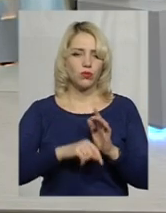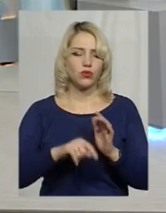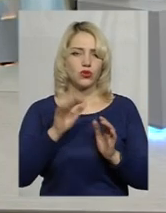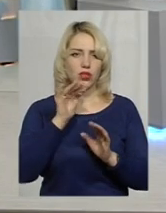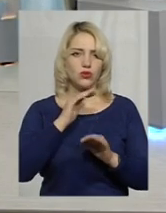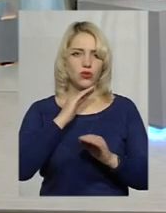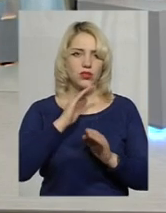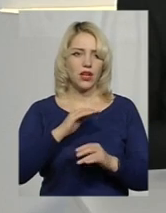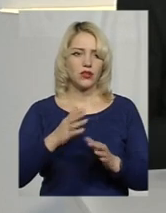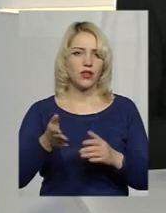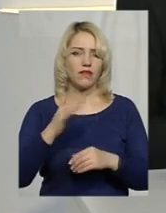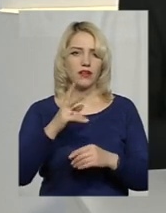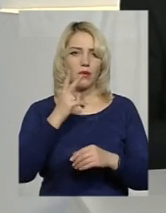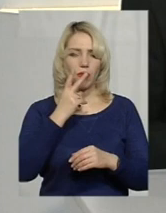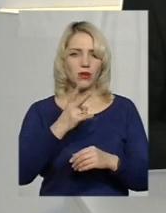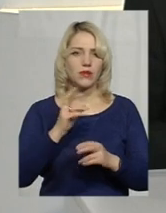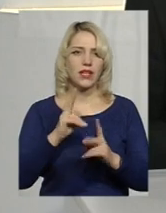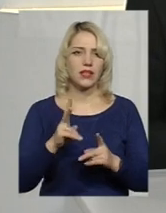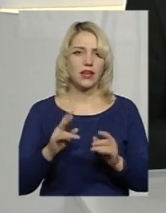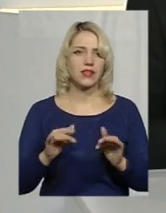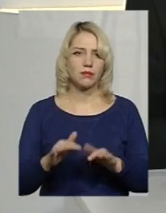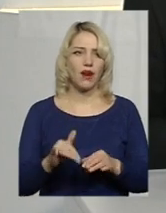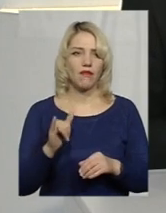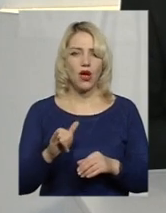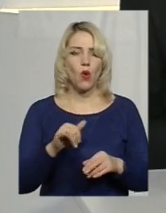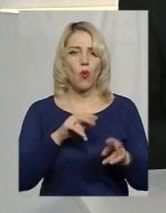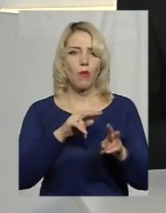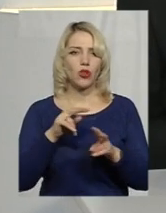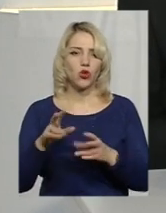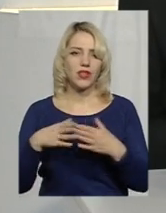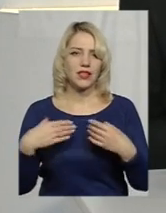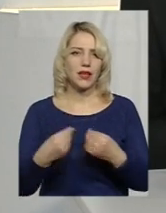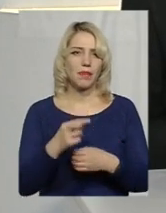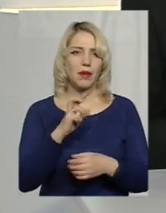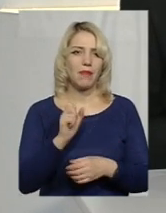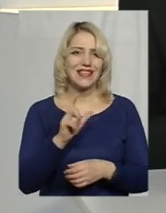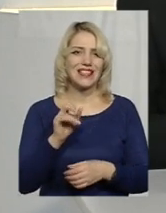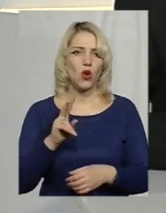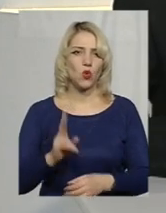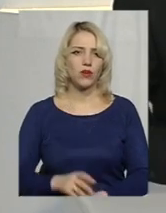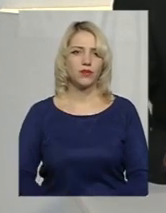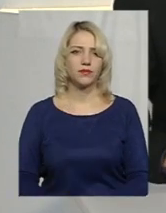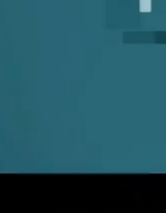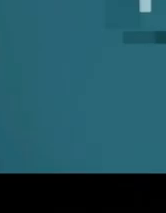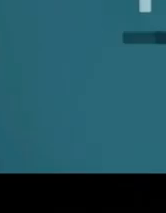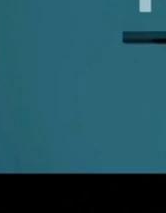Давайте поки що подивимося, як справи у патронатній сім'ї Базилюк. Увага на екран.